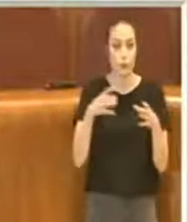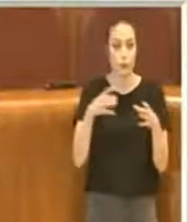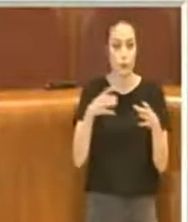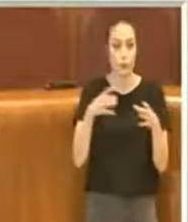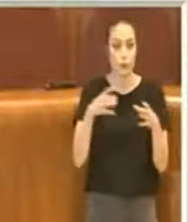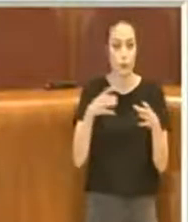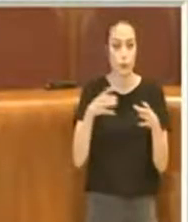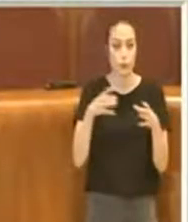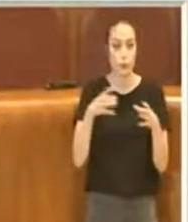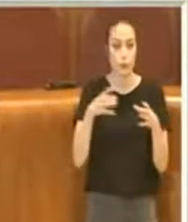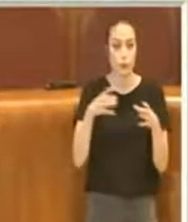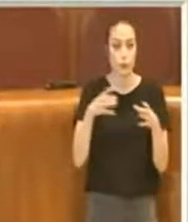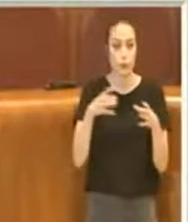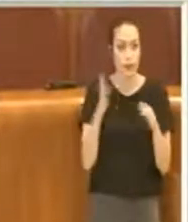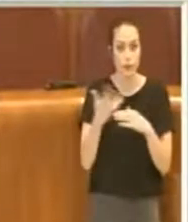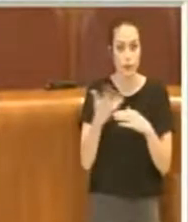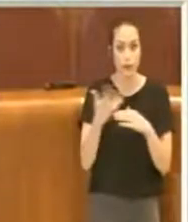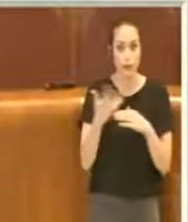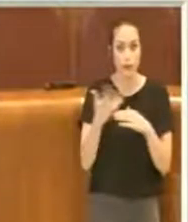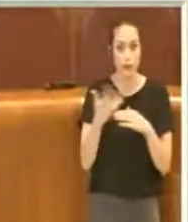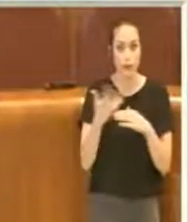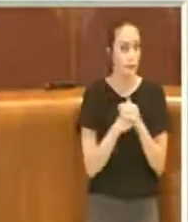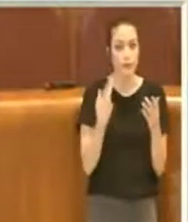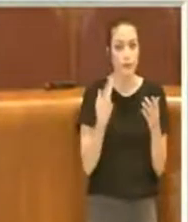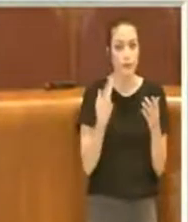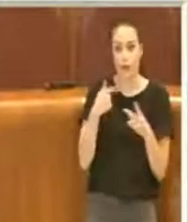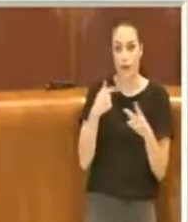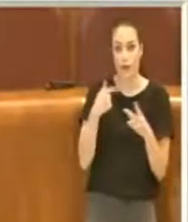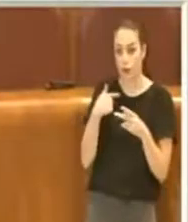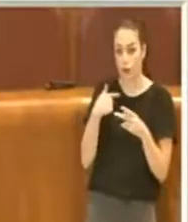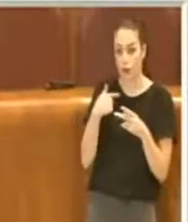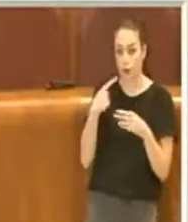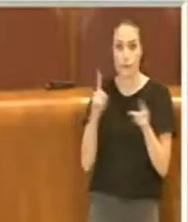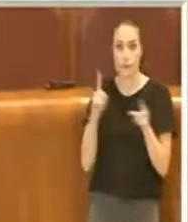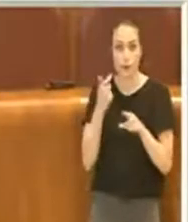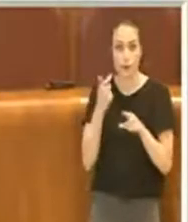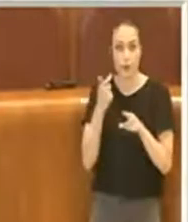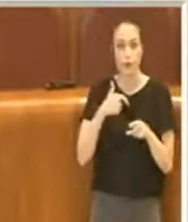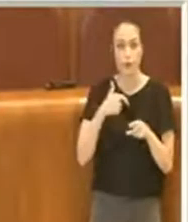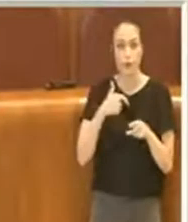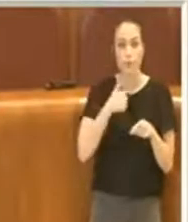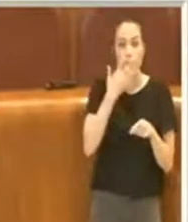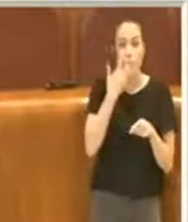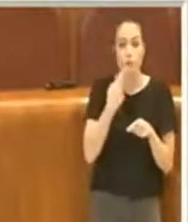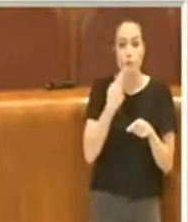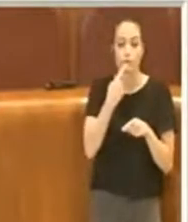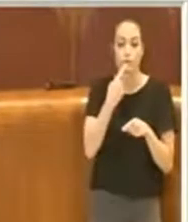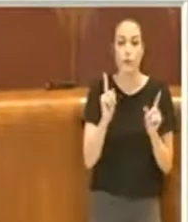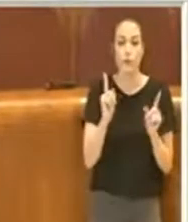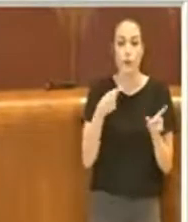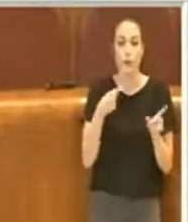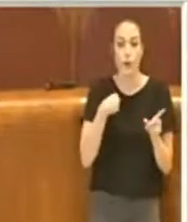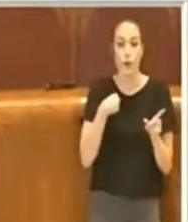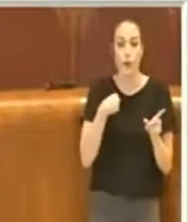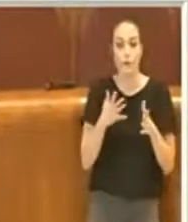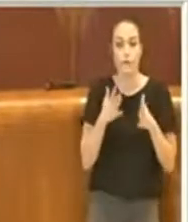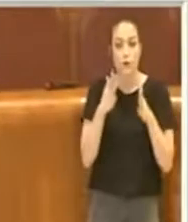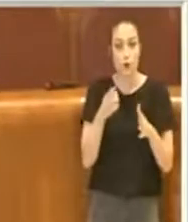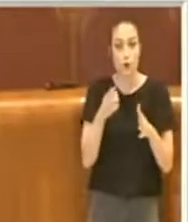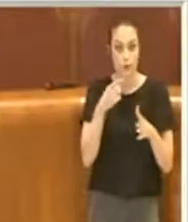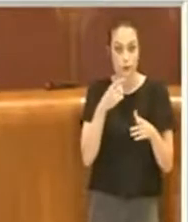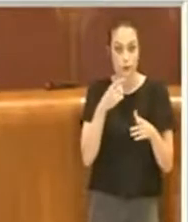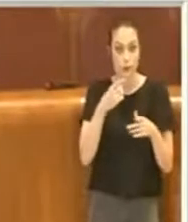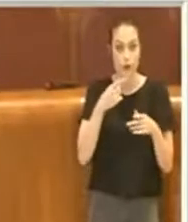Grazie Presidente, sarò molto breve solo per ribadire la volontà costruttiva dell'Assemblea Capedolina, se vorrà approvare questo